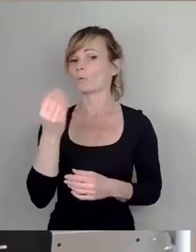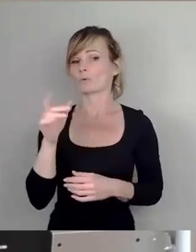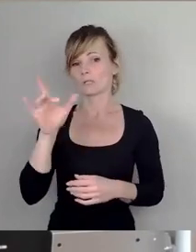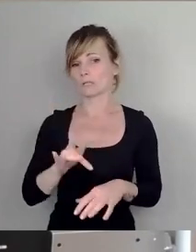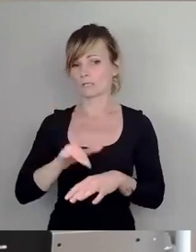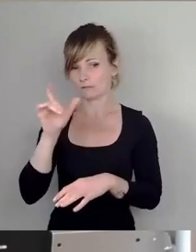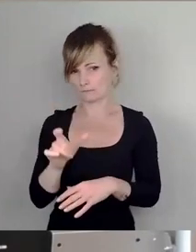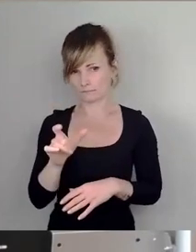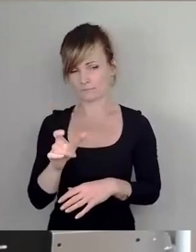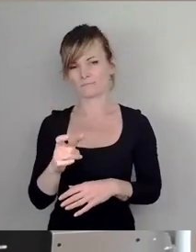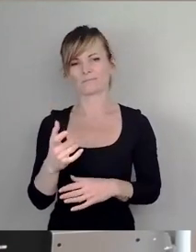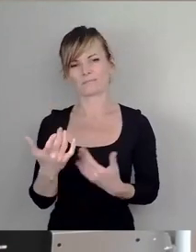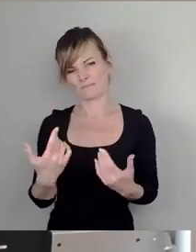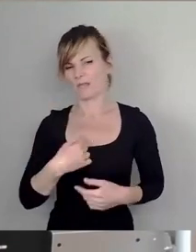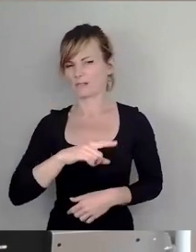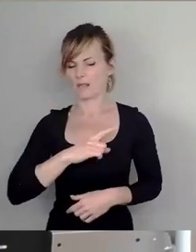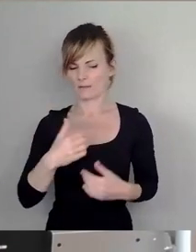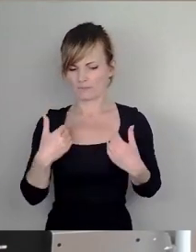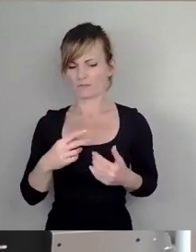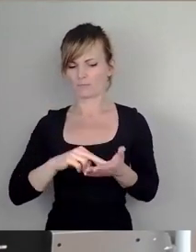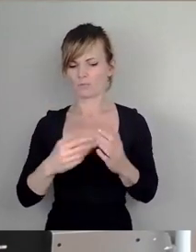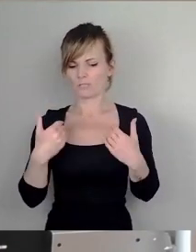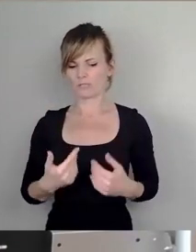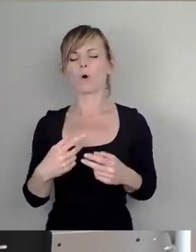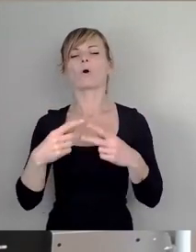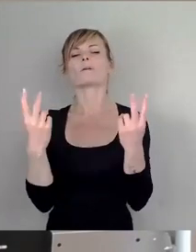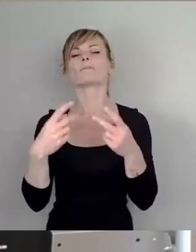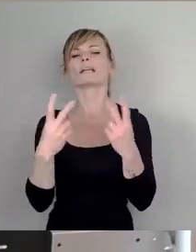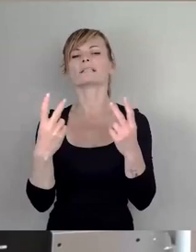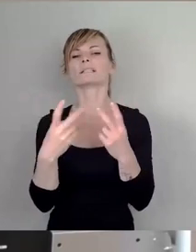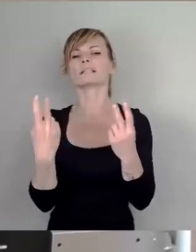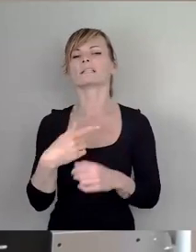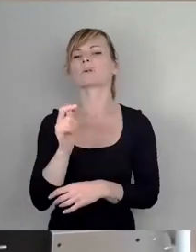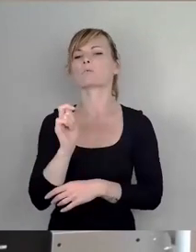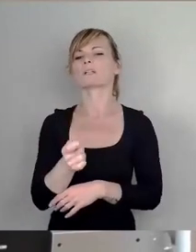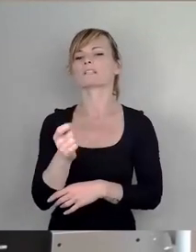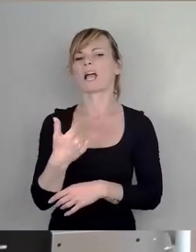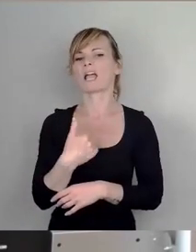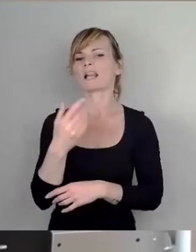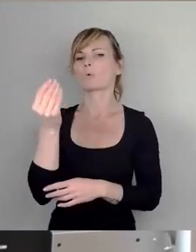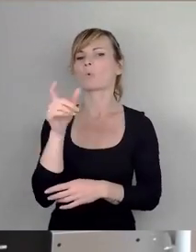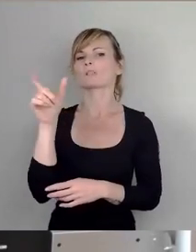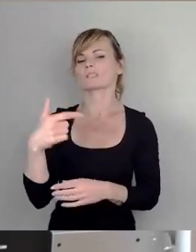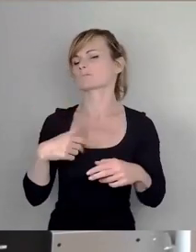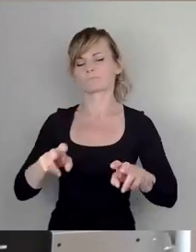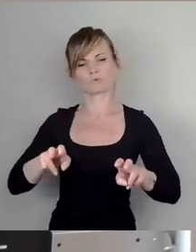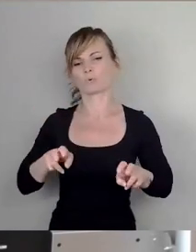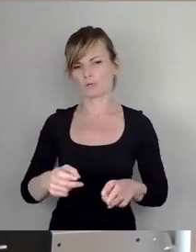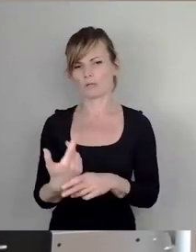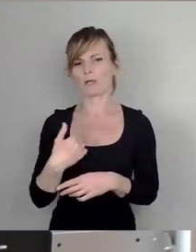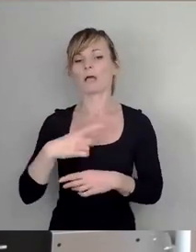in meiner Rolle als Politiker halte ich mich mit öffentlichen Urteilen über Kunst zurück, doch Bauingenieur beiseite.